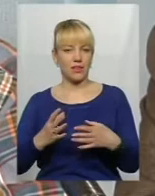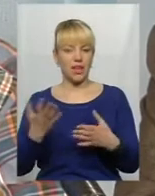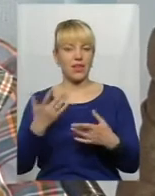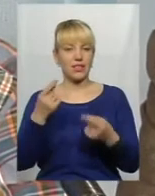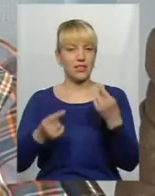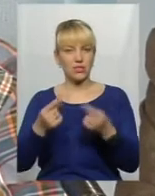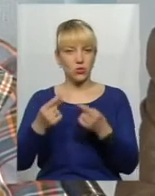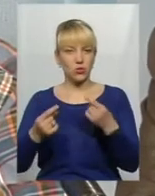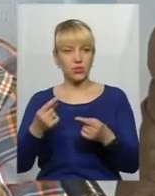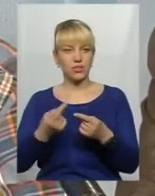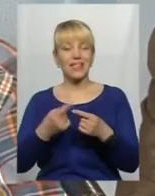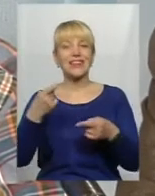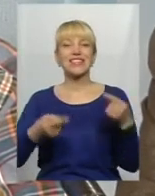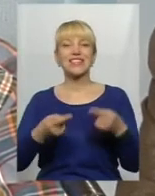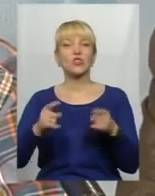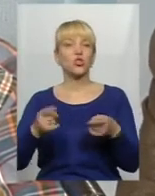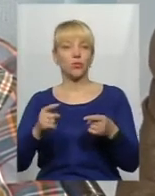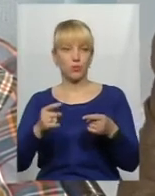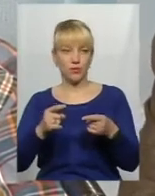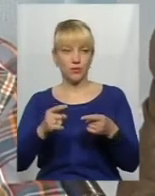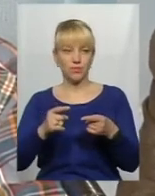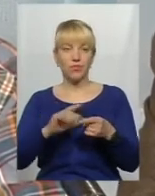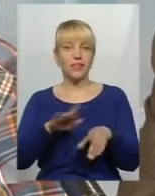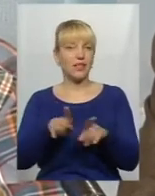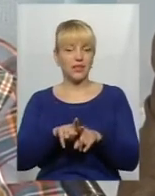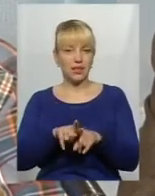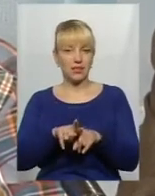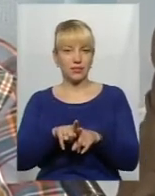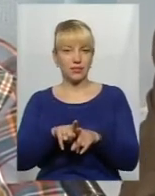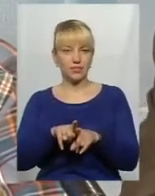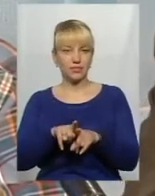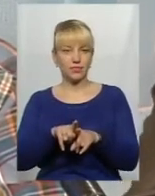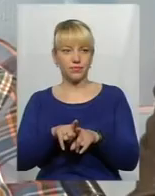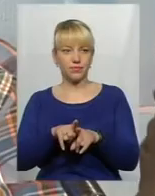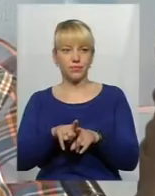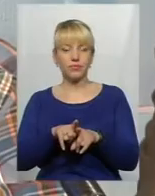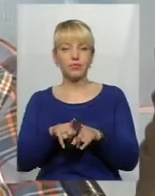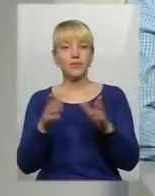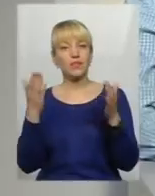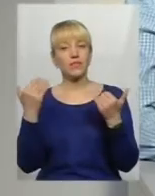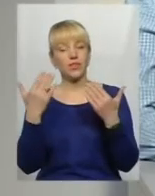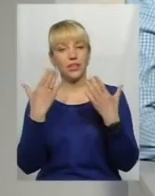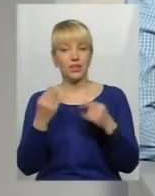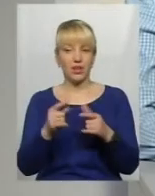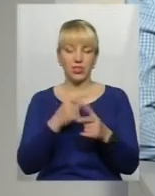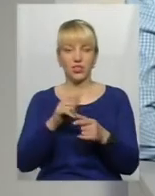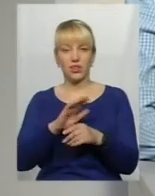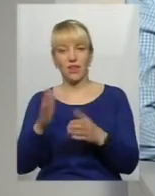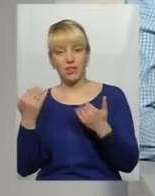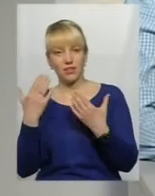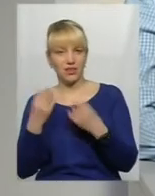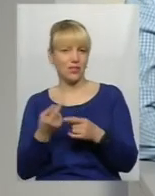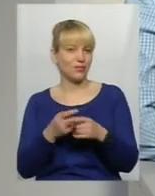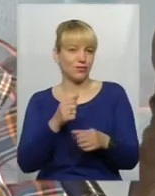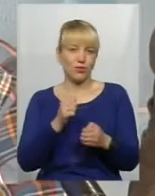власне кажучи, дискутується саме, можливо, не так дискутується вихідний день чи невихідний, кожен тут